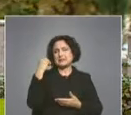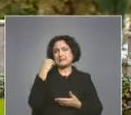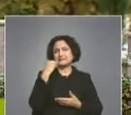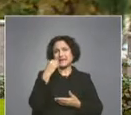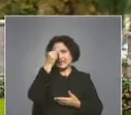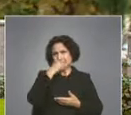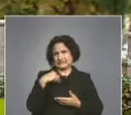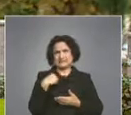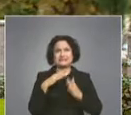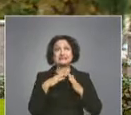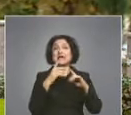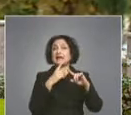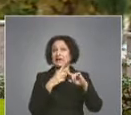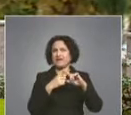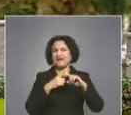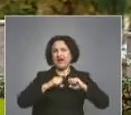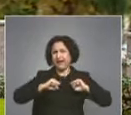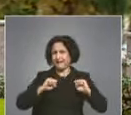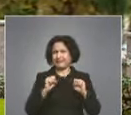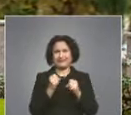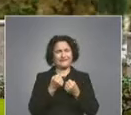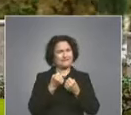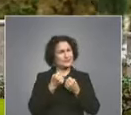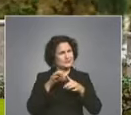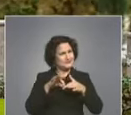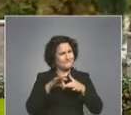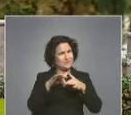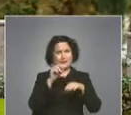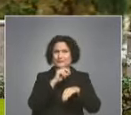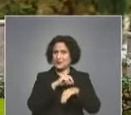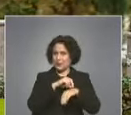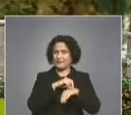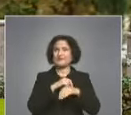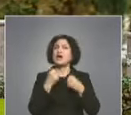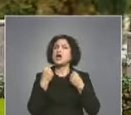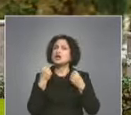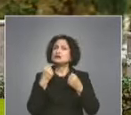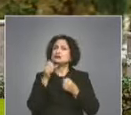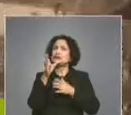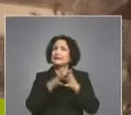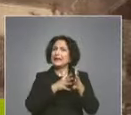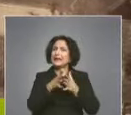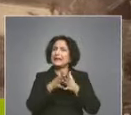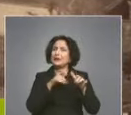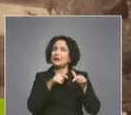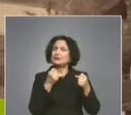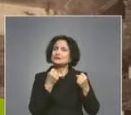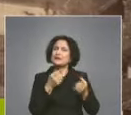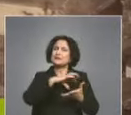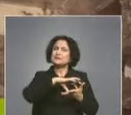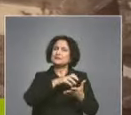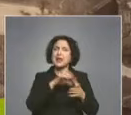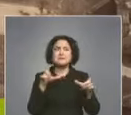се водили активно в Пловдив. През XIX век жителите на този квартал с старинното име Мараша са сред най